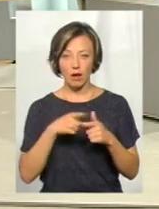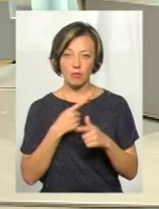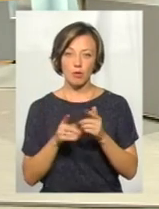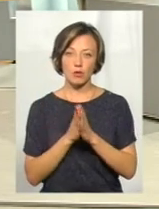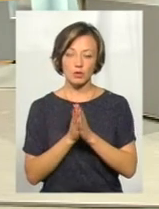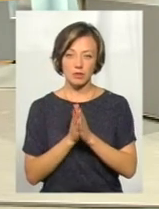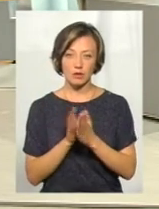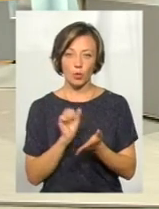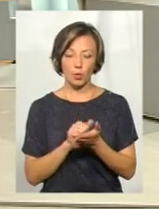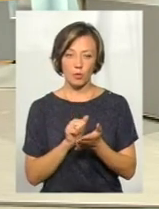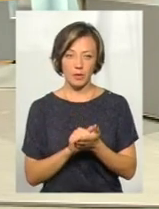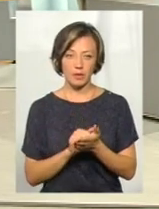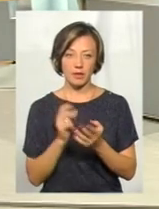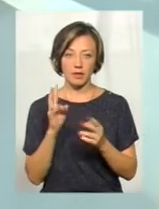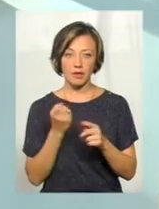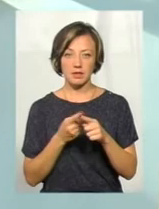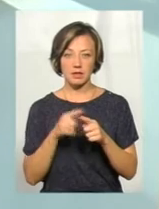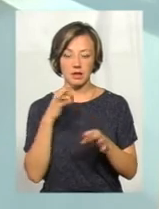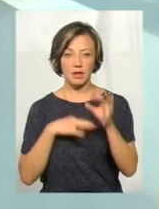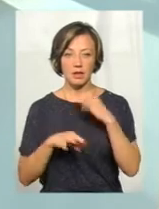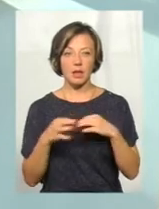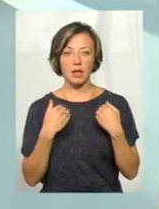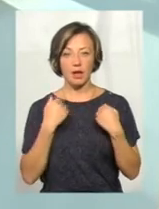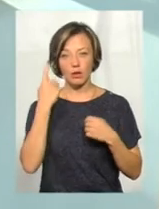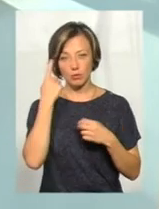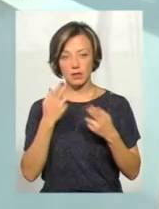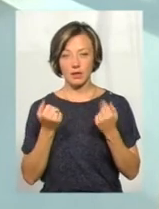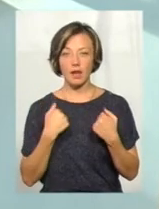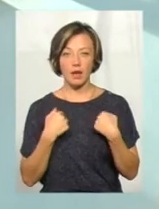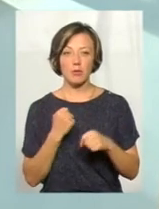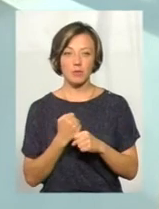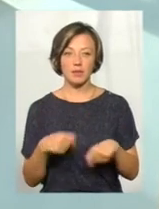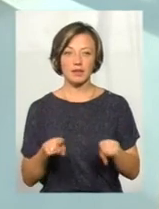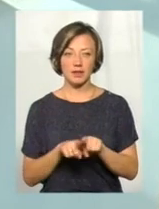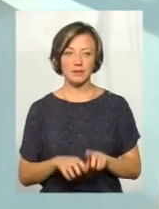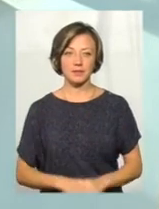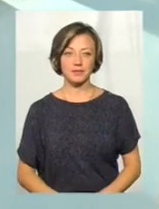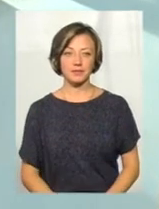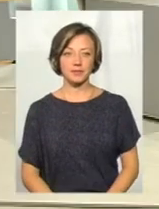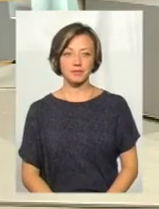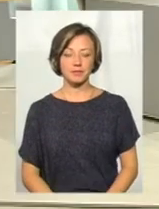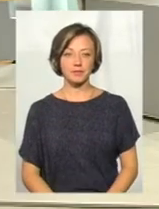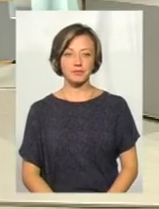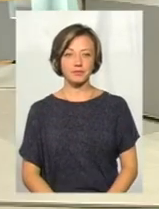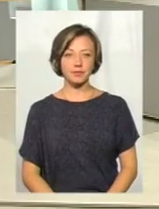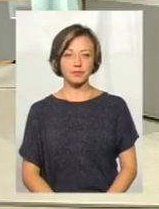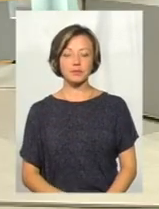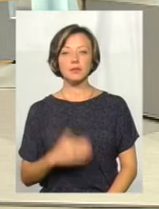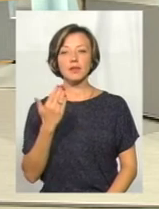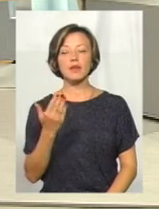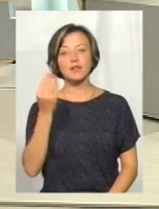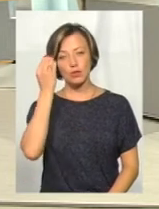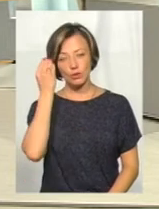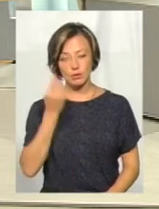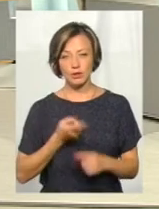попросити просто документи на ці ліки. Я думаю, так. Я би робила саме таким чином. Дякую, пані Ольга. А що ви думаєте з цього приводу, пані